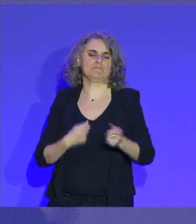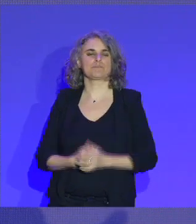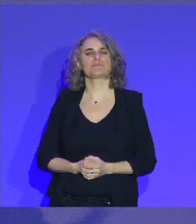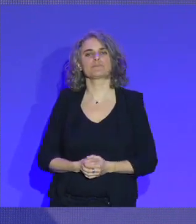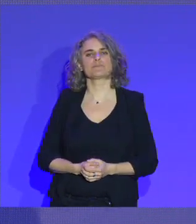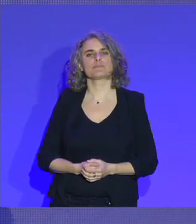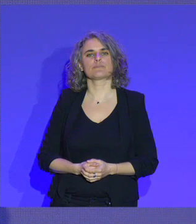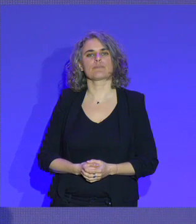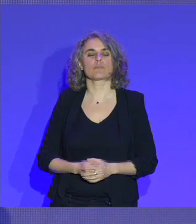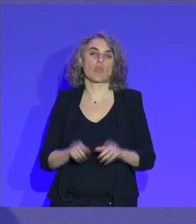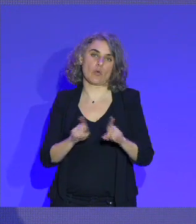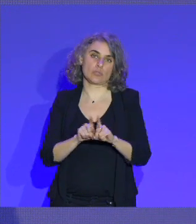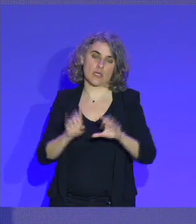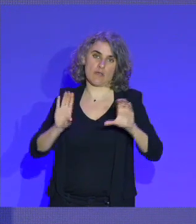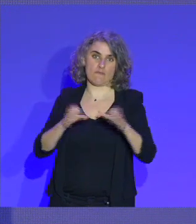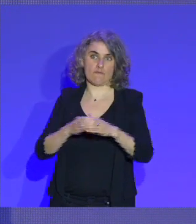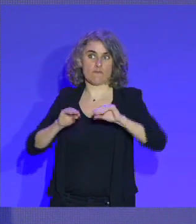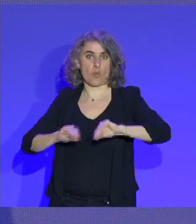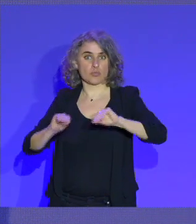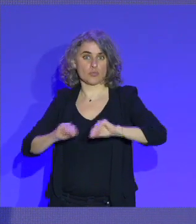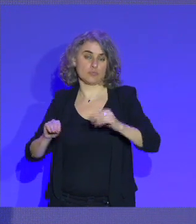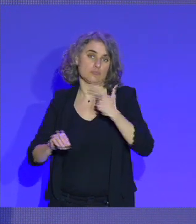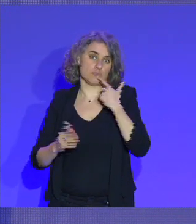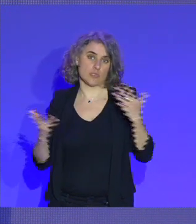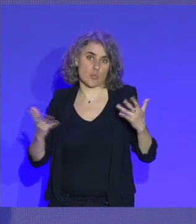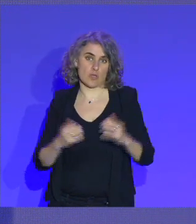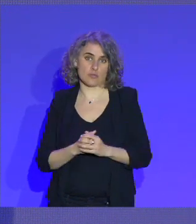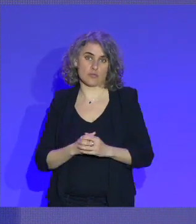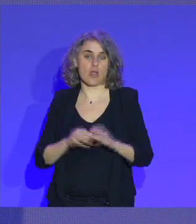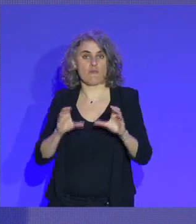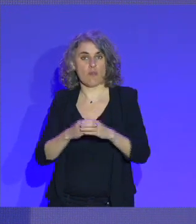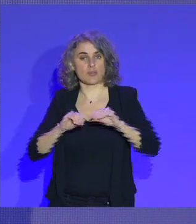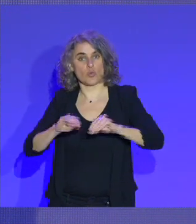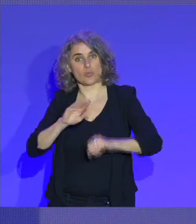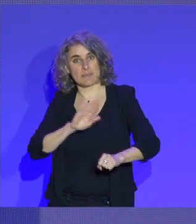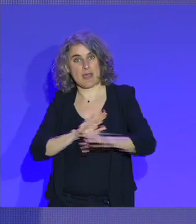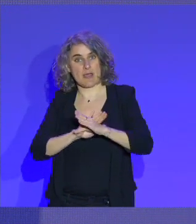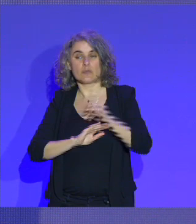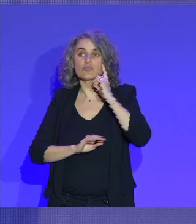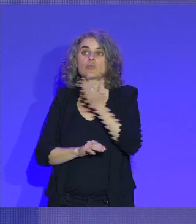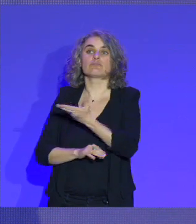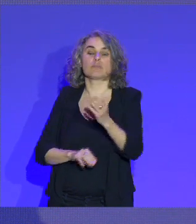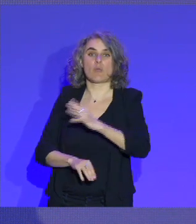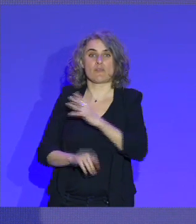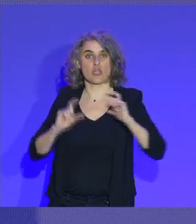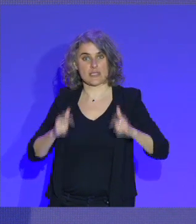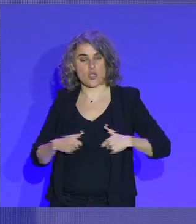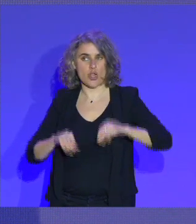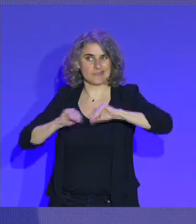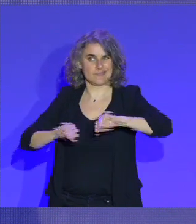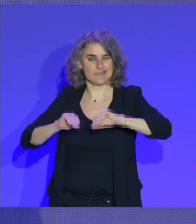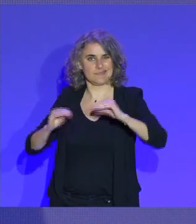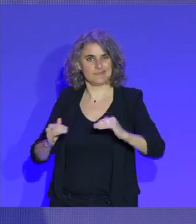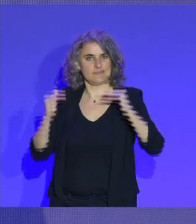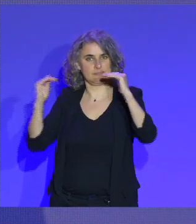Et puis, quand je parle formation, c'est évidemment renforcer la formation initiale et continue des professeurs des écoles, en APSA.